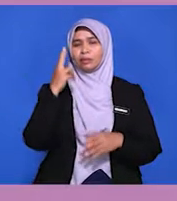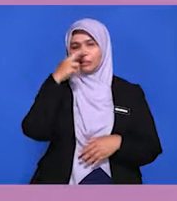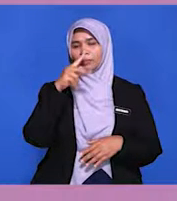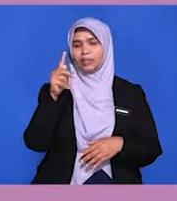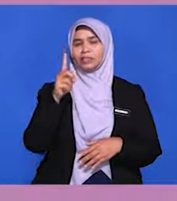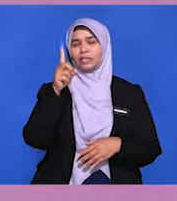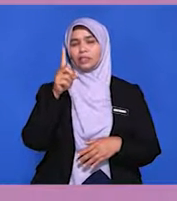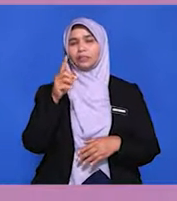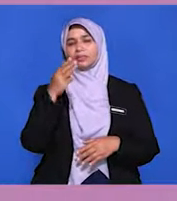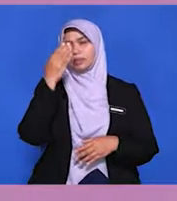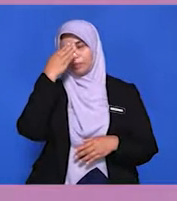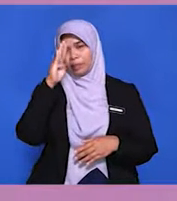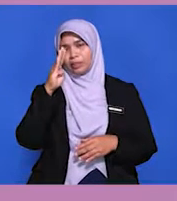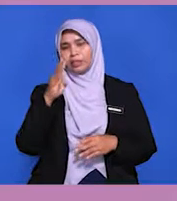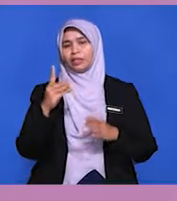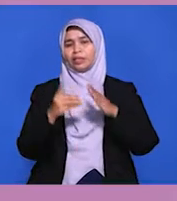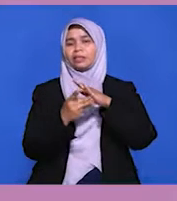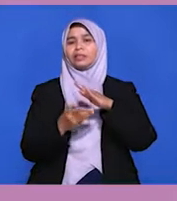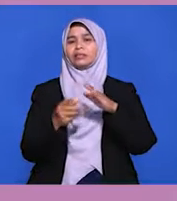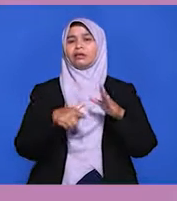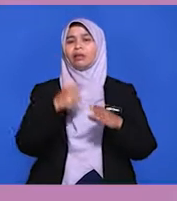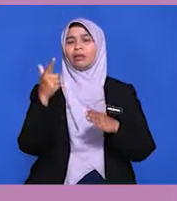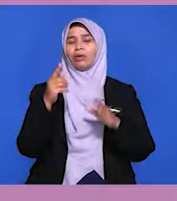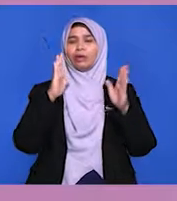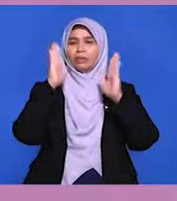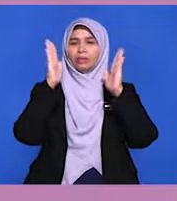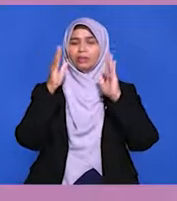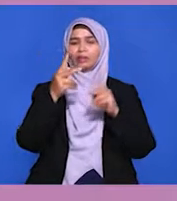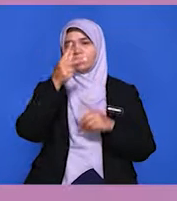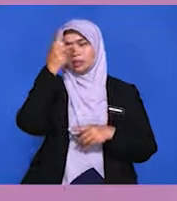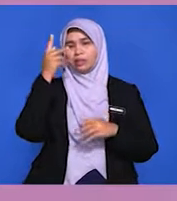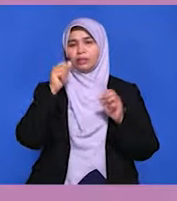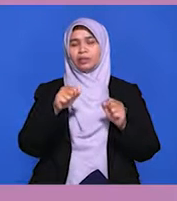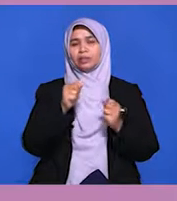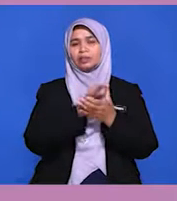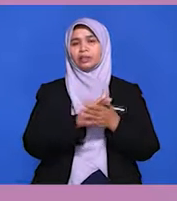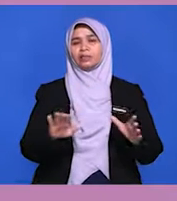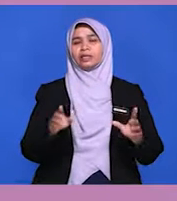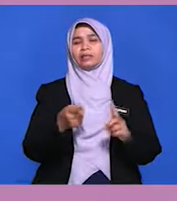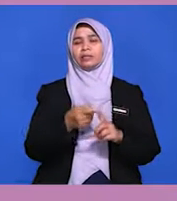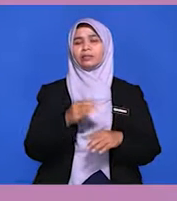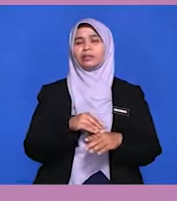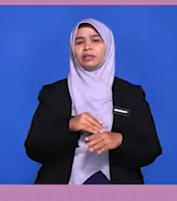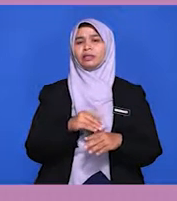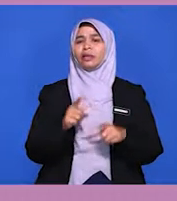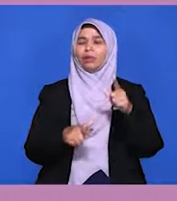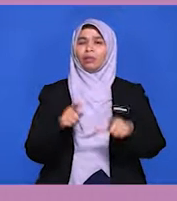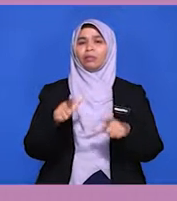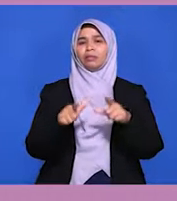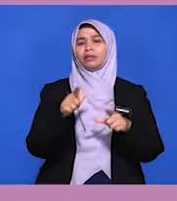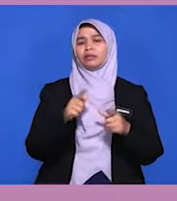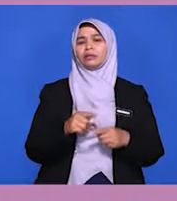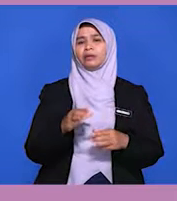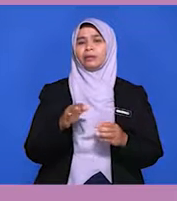kebijakan dasar luar Malaysia kerana boleh menyelamatkan daripada perlombaan pengaruh ketenteraan